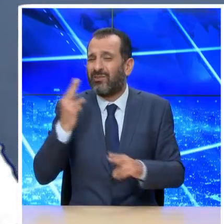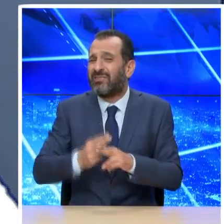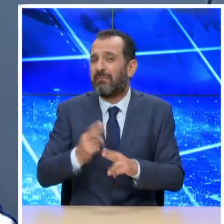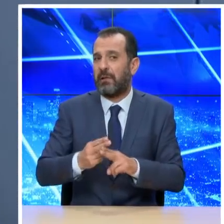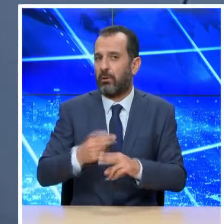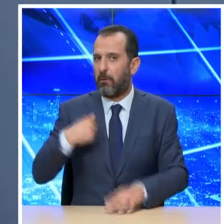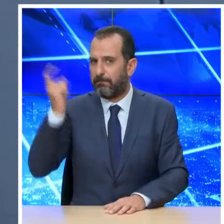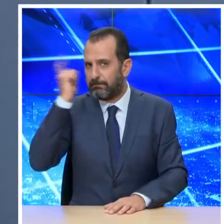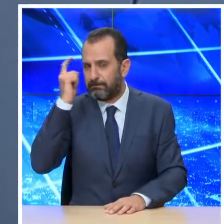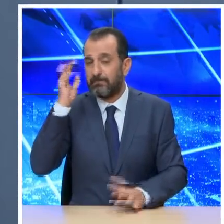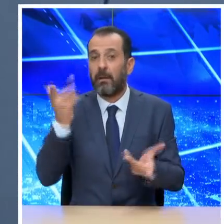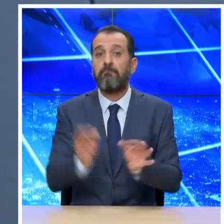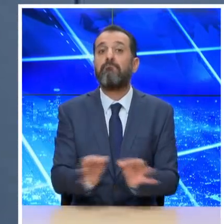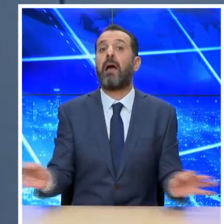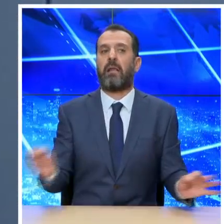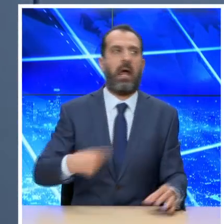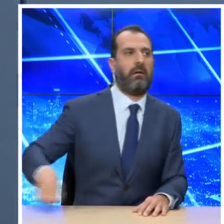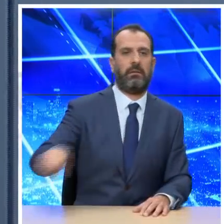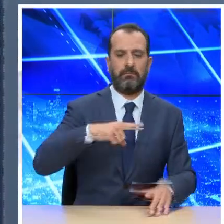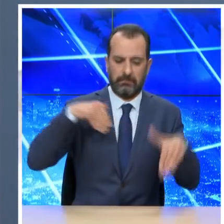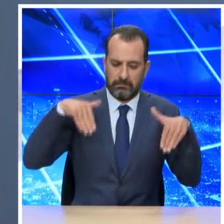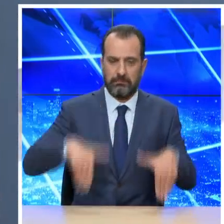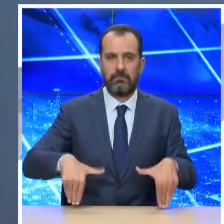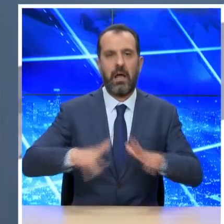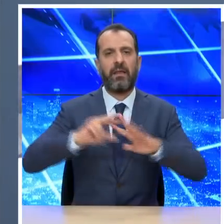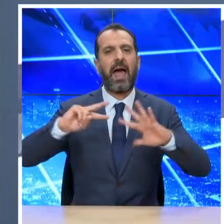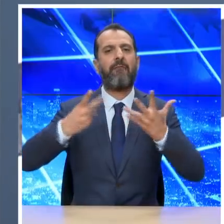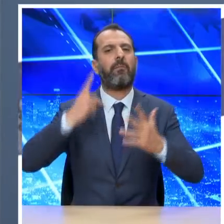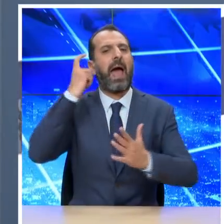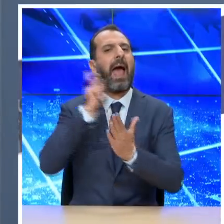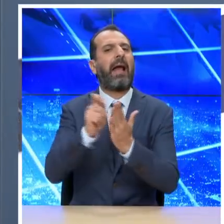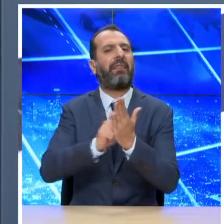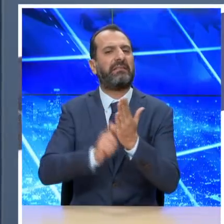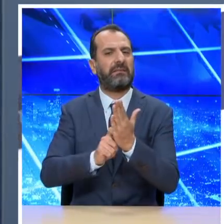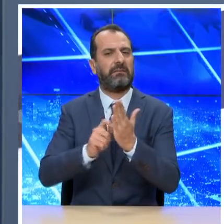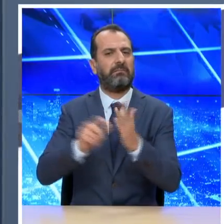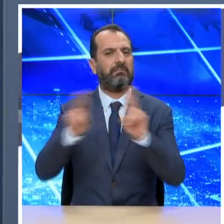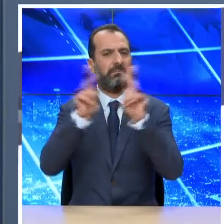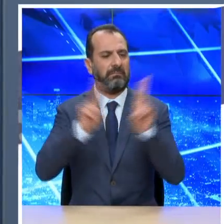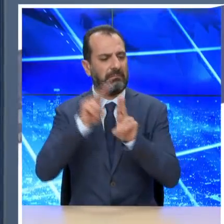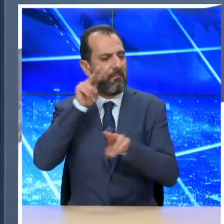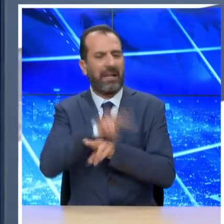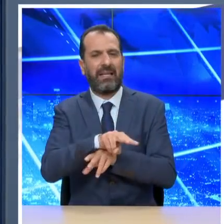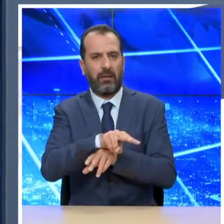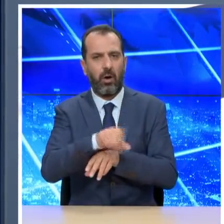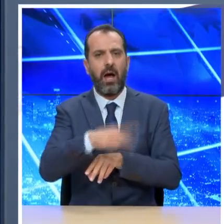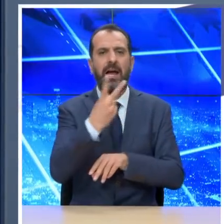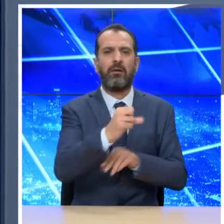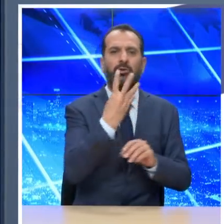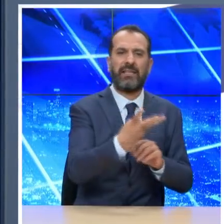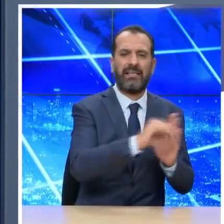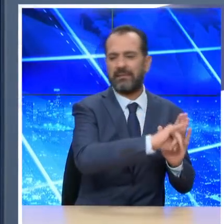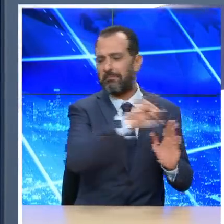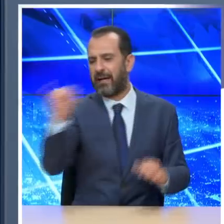έχει η τήρηση των μέτρων. Σύμφωνα με τη 17η έκθεση προόδου του παρατηρητηρίου που αφορά στο διάστημα 24 έως 30